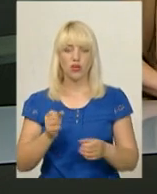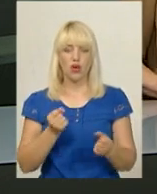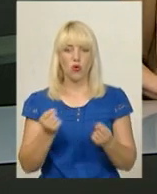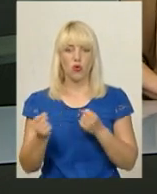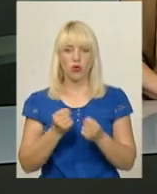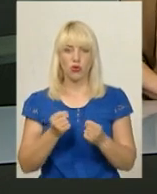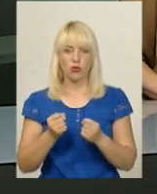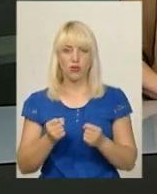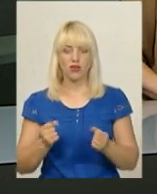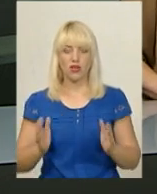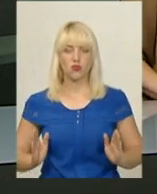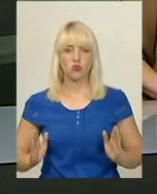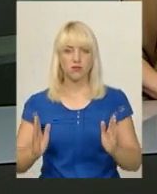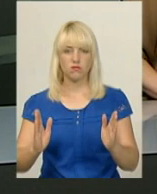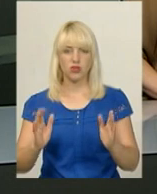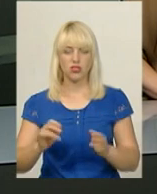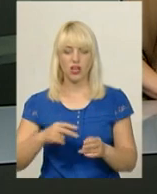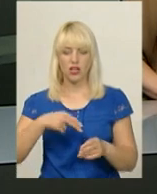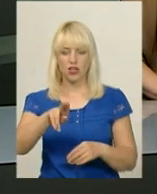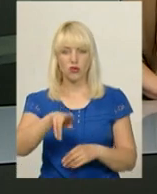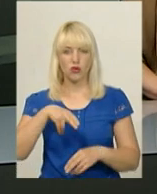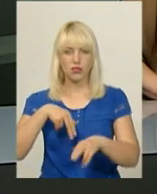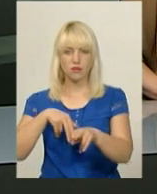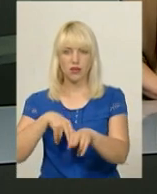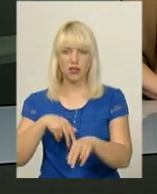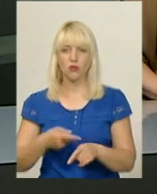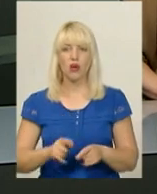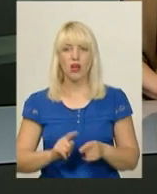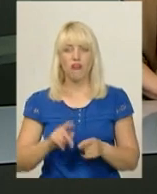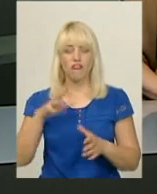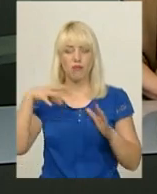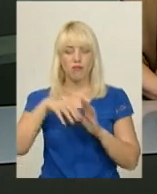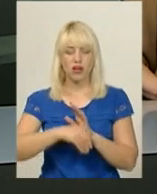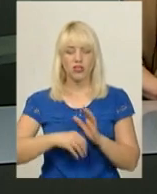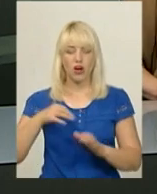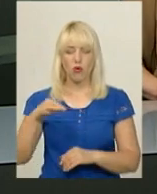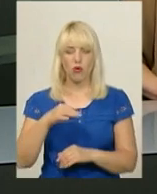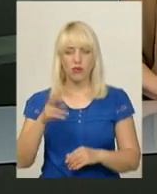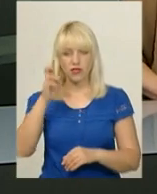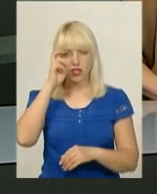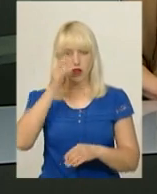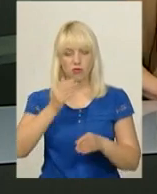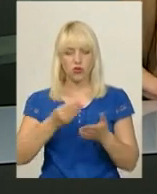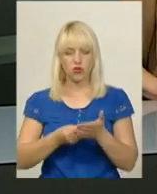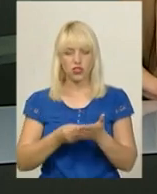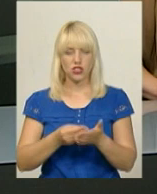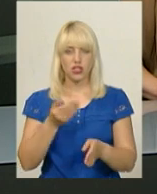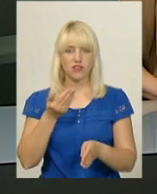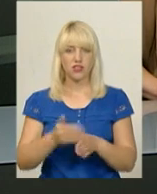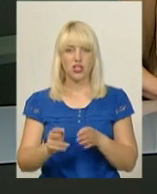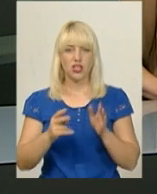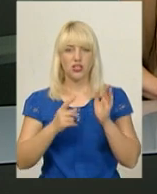і нанести розмітку. На оновлення траси М-12 в межах області з державного бюджету виділили 689